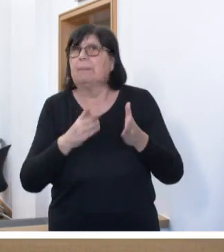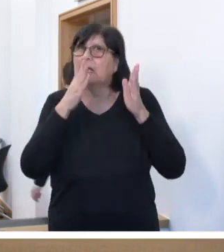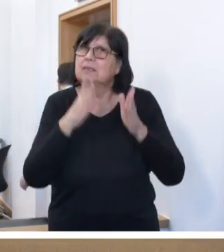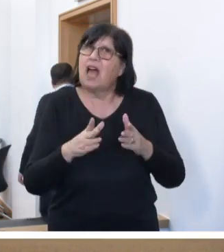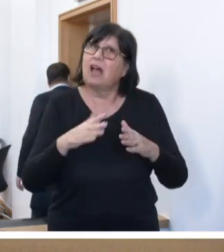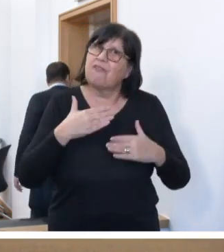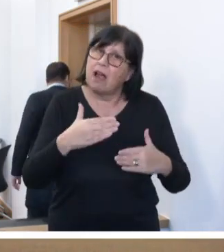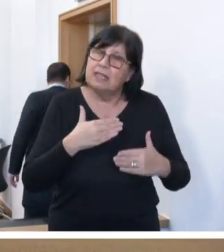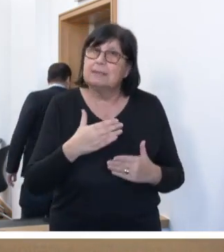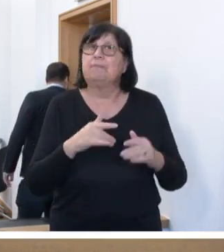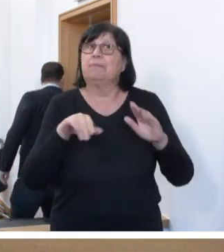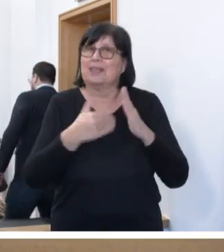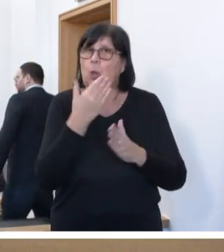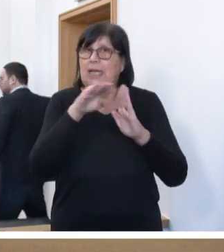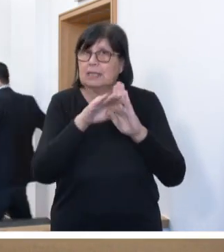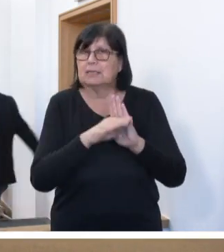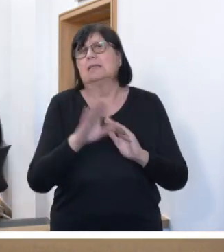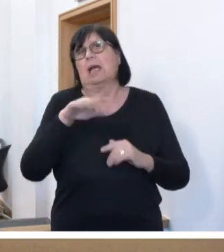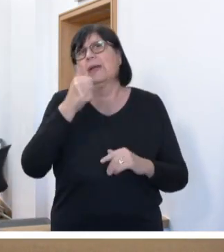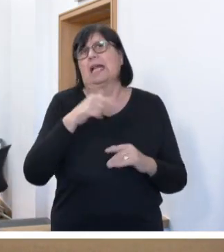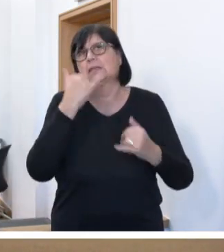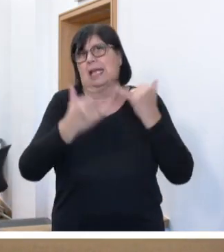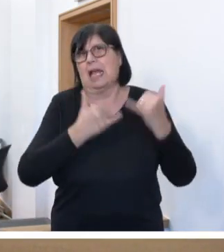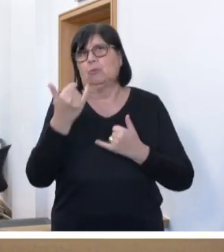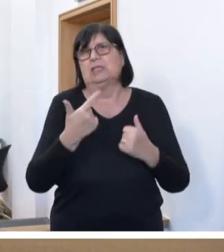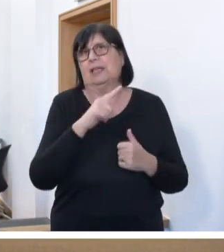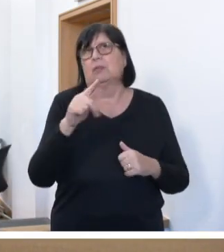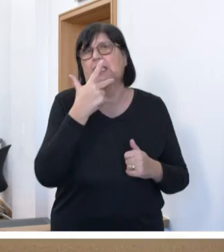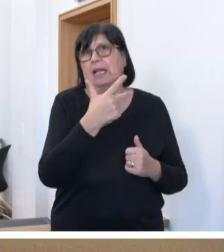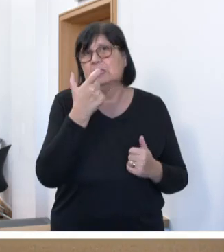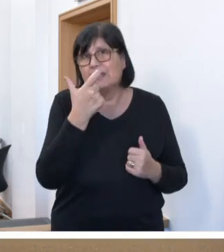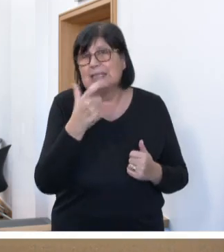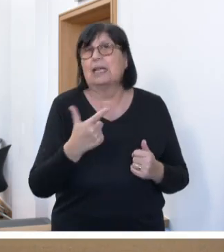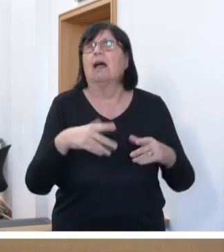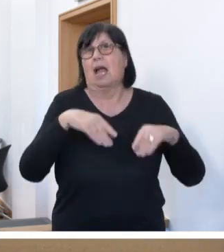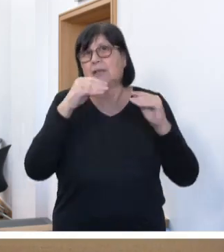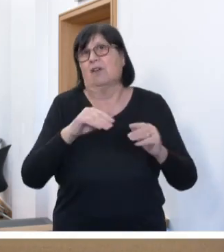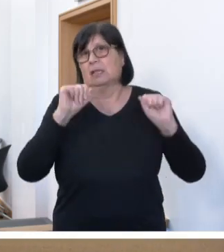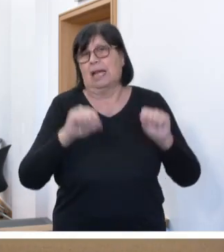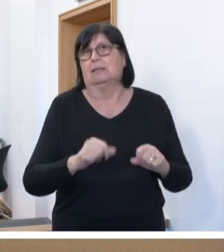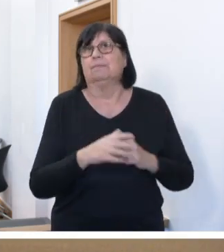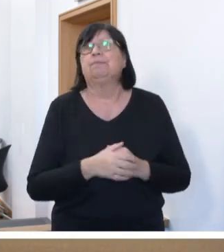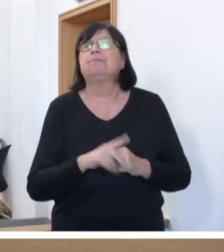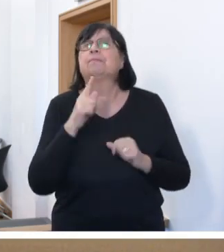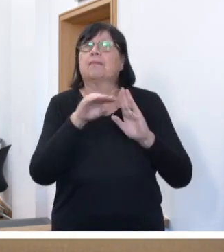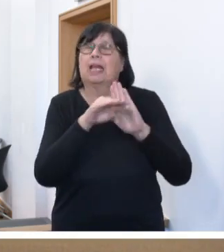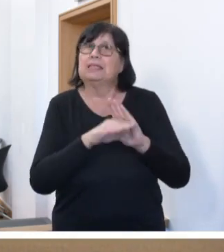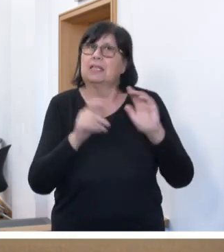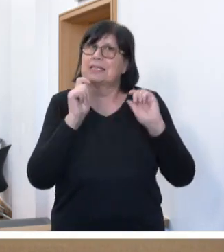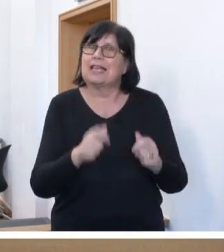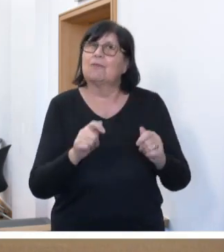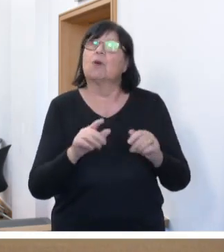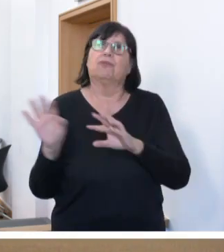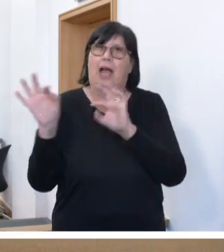das neue Gesetz nunmehr mit Wirkung zum 1. Januar 2023 in Kraft treten kann. Der Gesetzentwurf zur